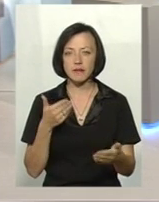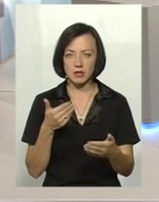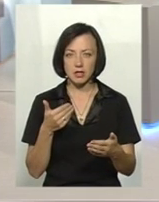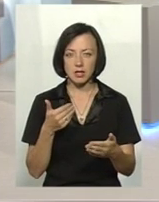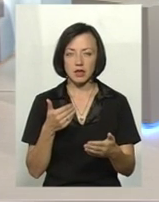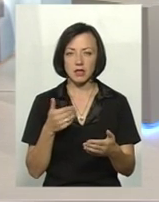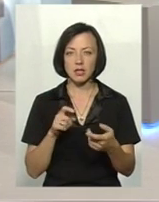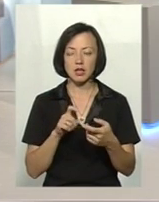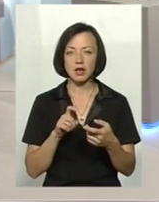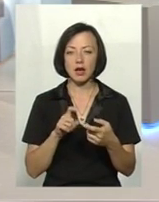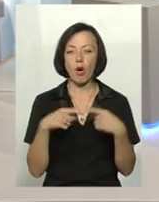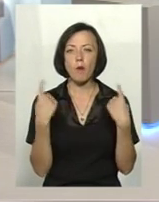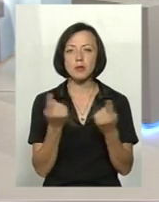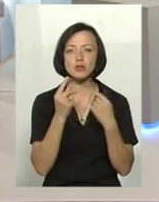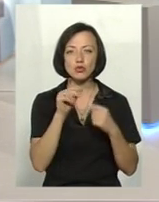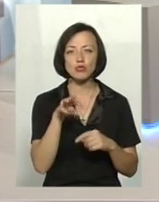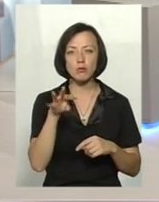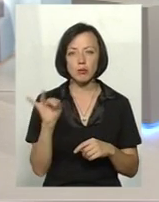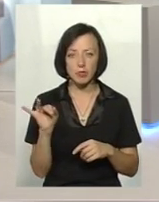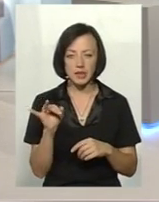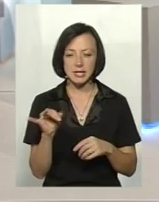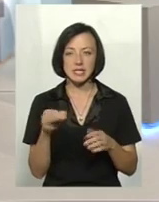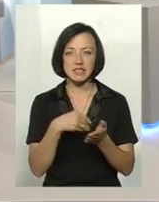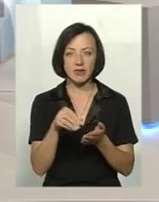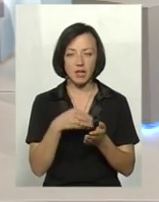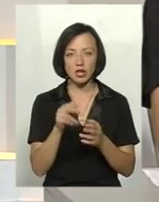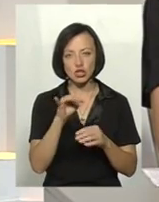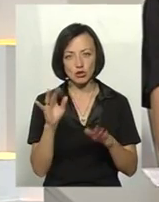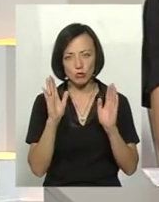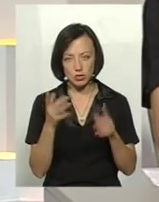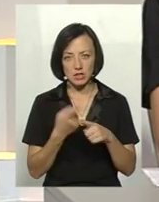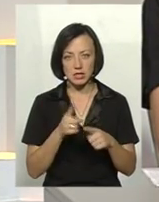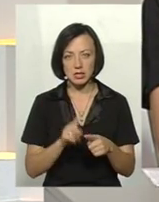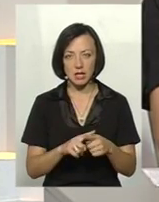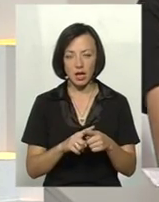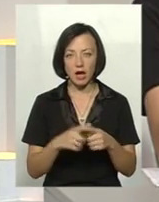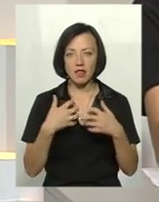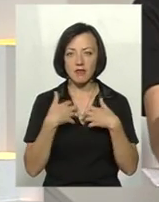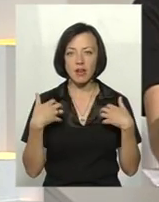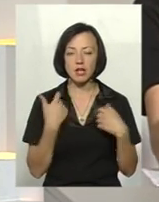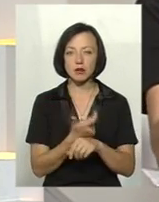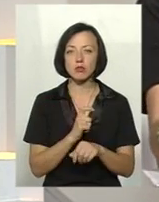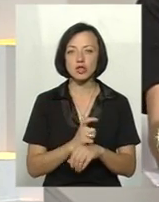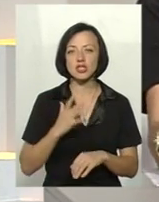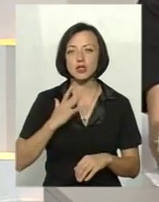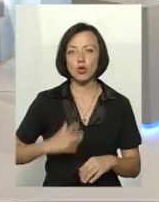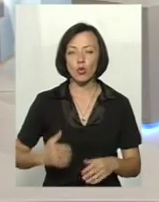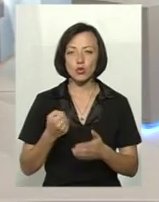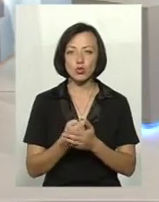чуми свиней, чи буде ця тварина більш стійкою до